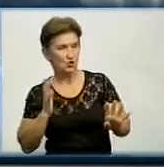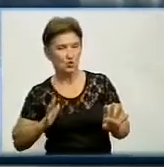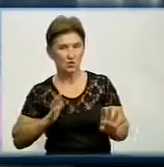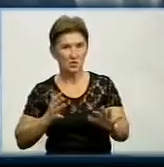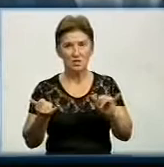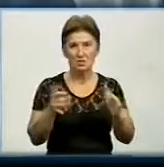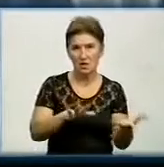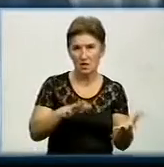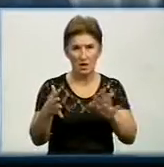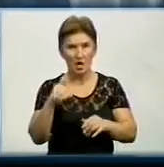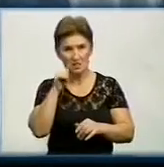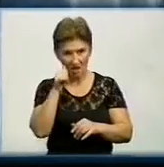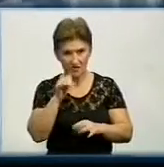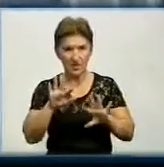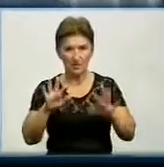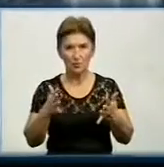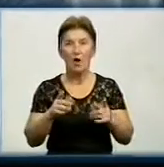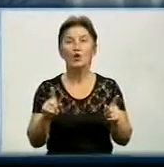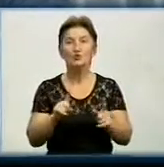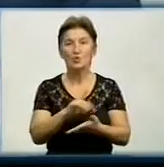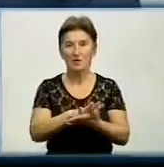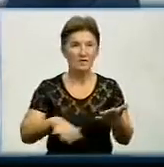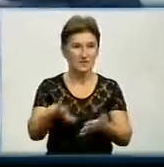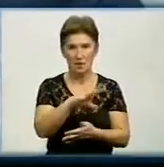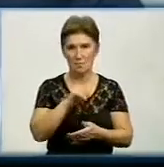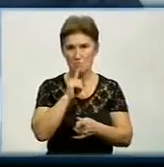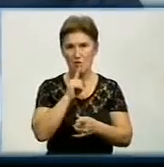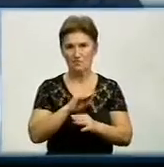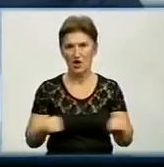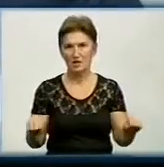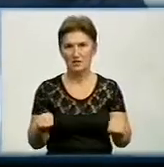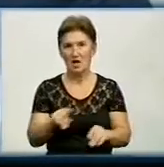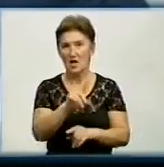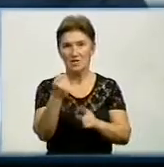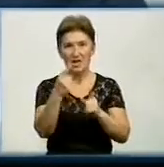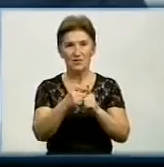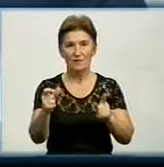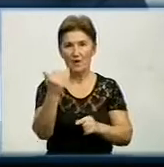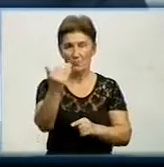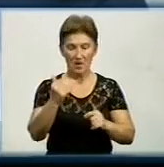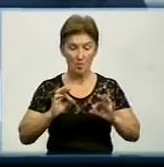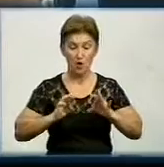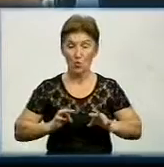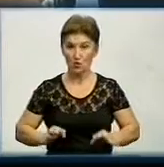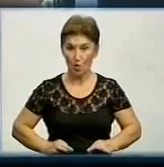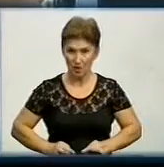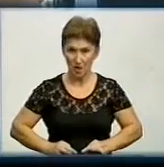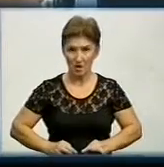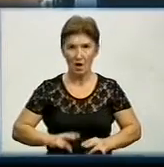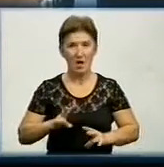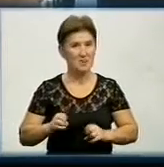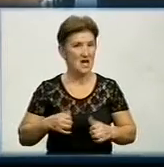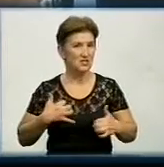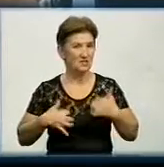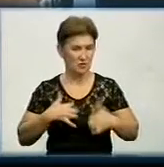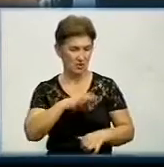не завтра не стане. Що ж таке? Що нам тоді мовчати? За словами прокурора Олександрійського району Ігоря Білоусова, не надто швидких